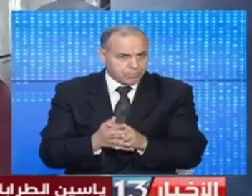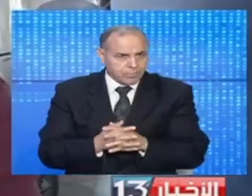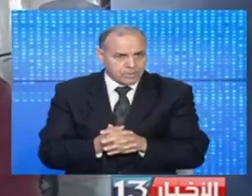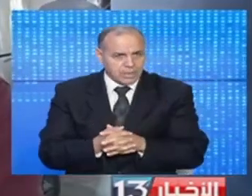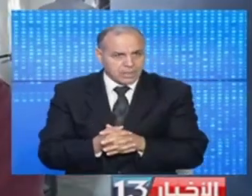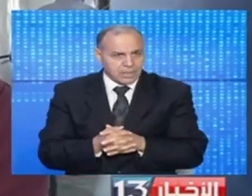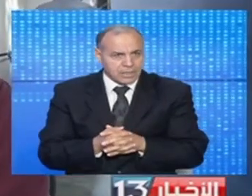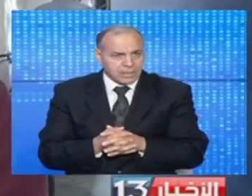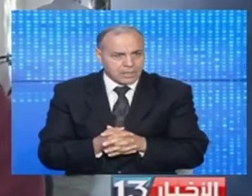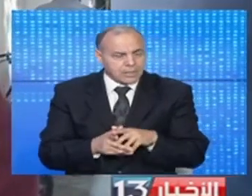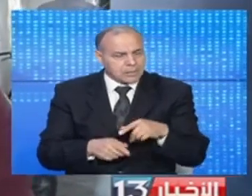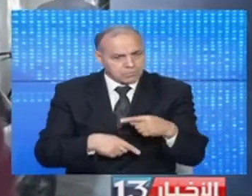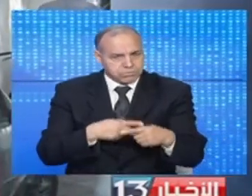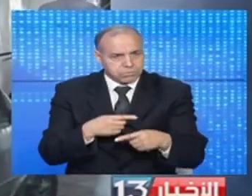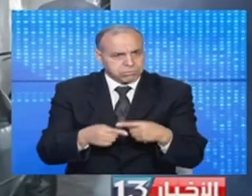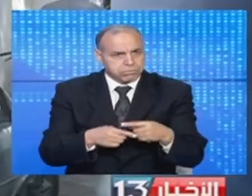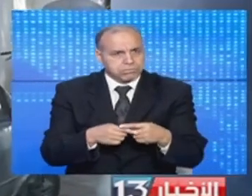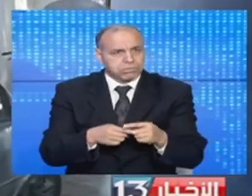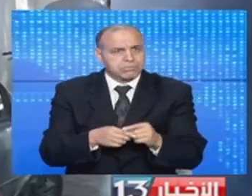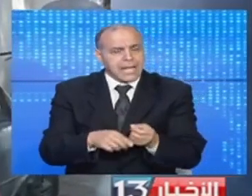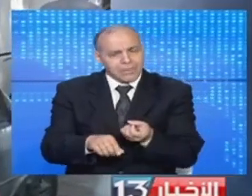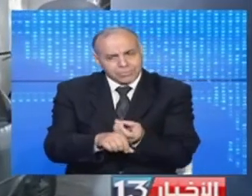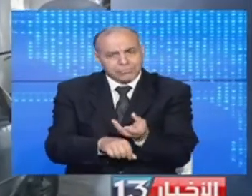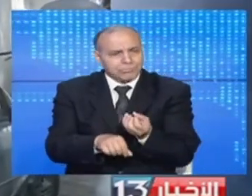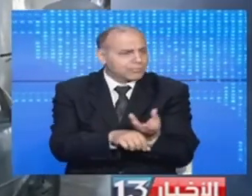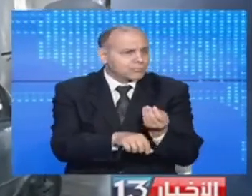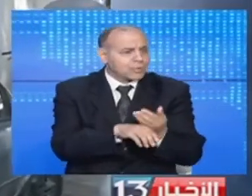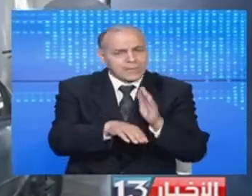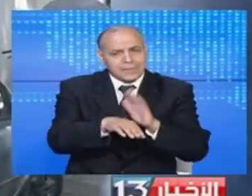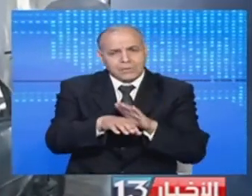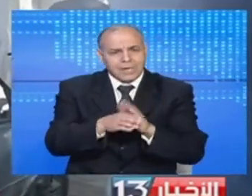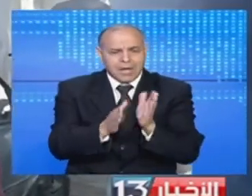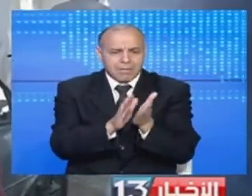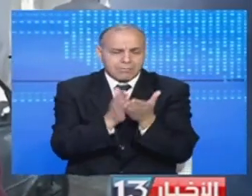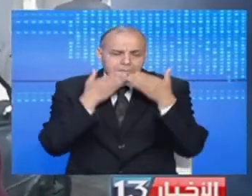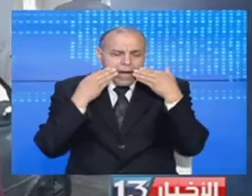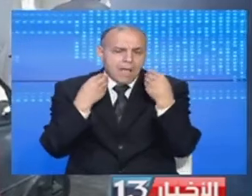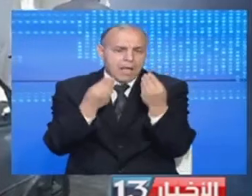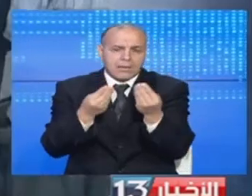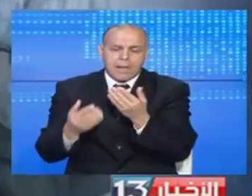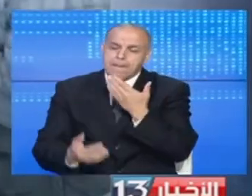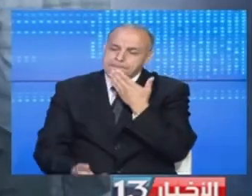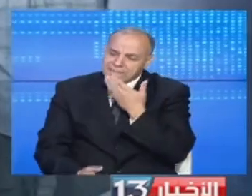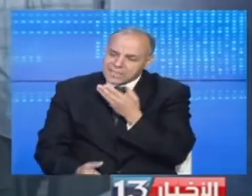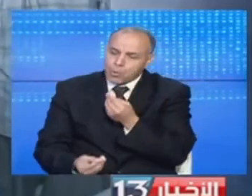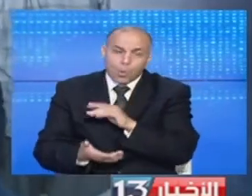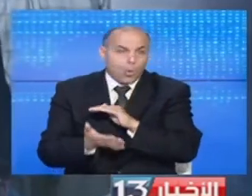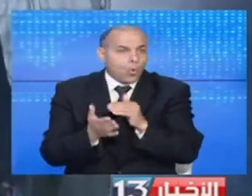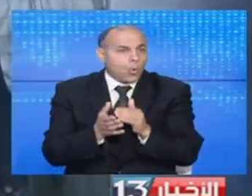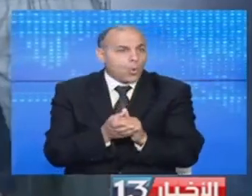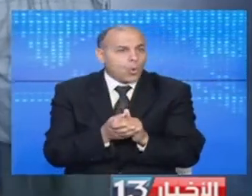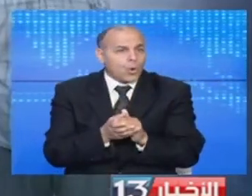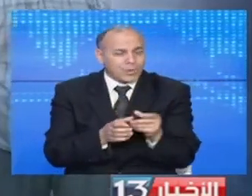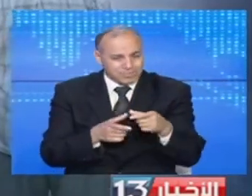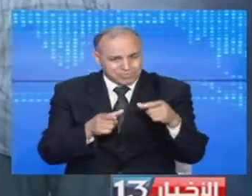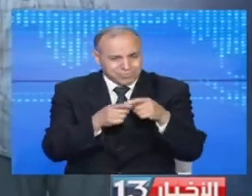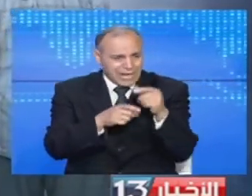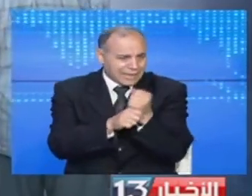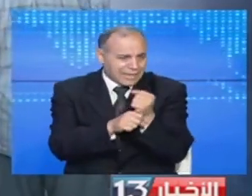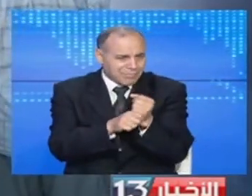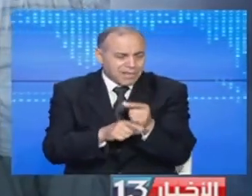شدين في الإطار التحسيس والتوعية والتوزيع الكمامات مشكورين كيف كيف الخلايا اللي في